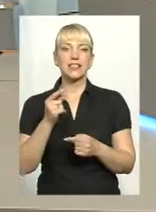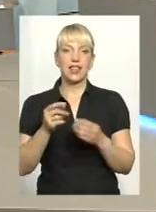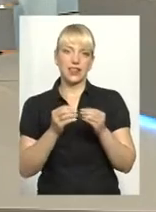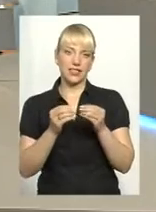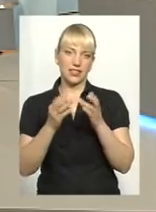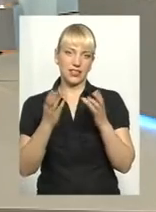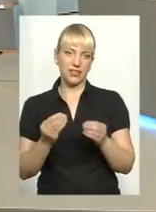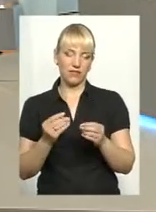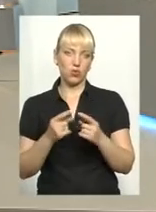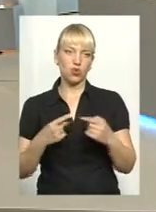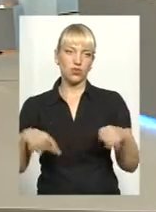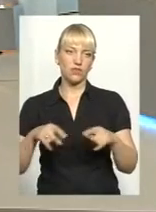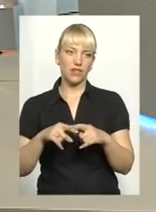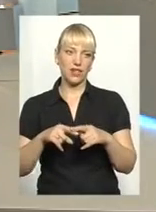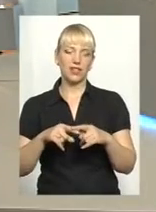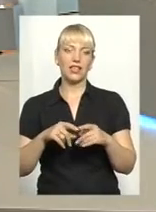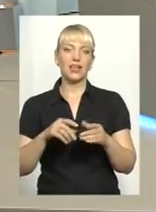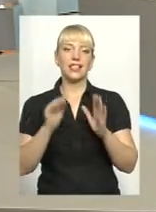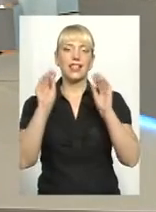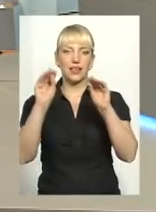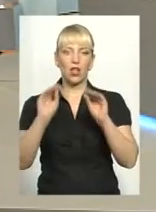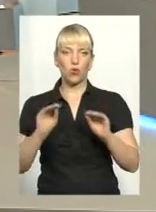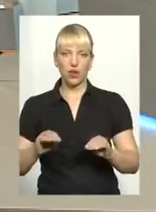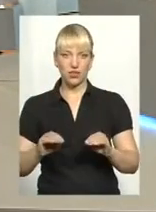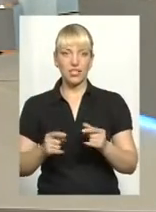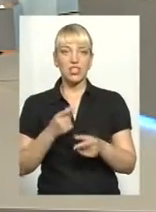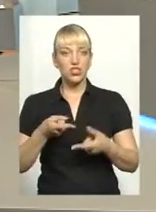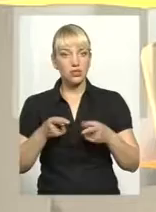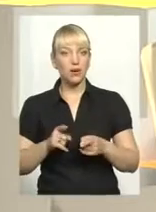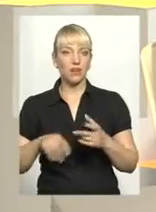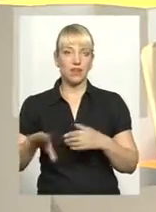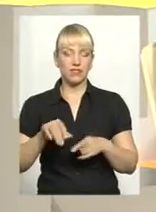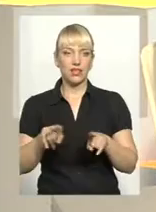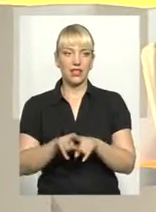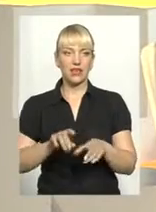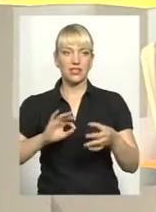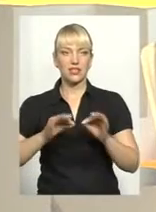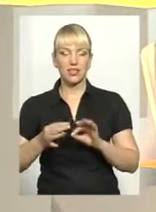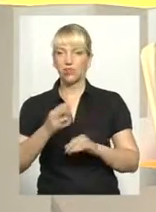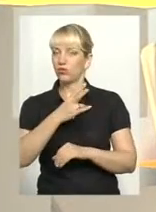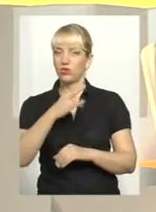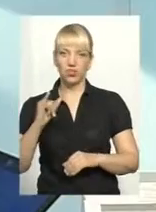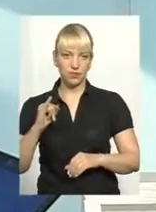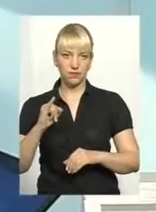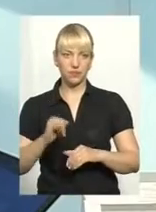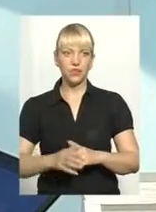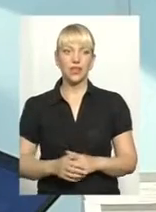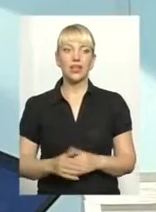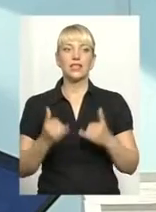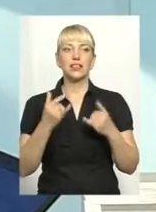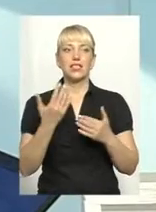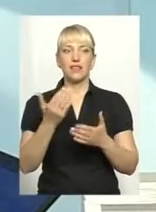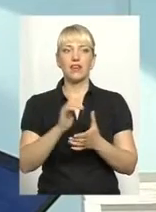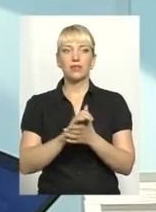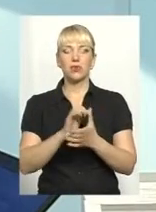у сфері декларування. Чи справді все так складно? Ні. Зараз я вас